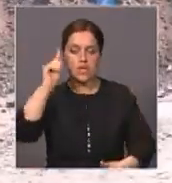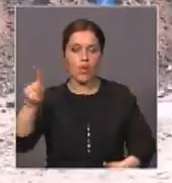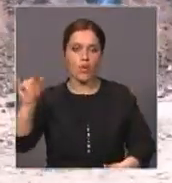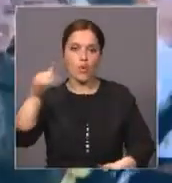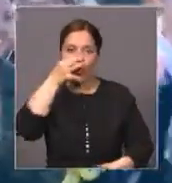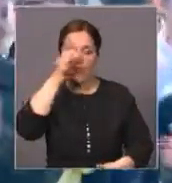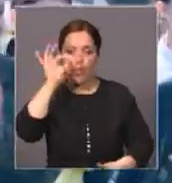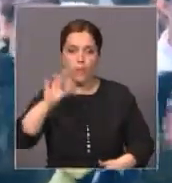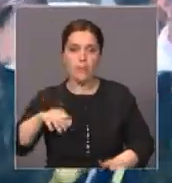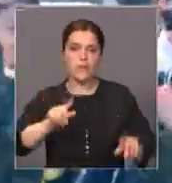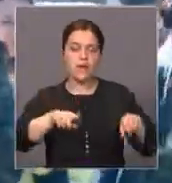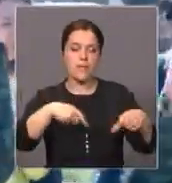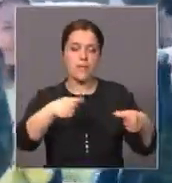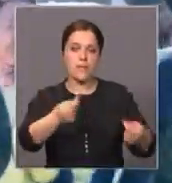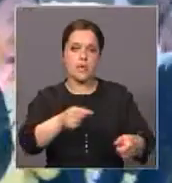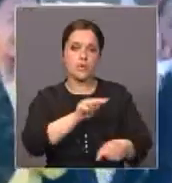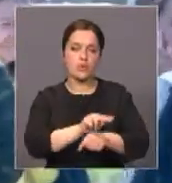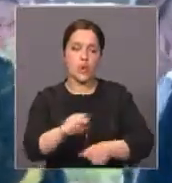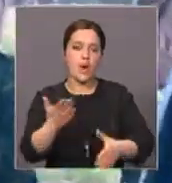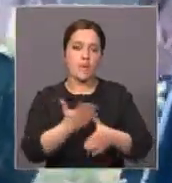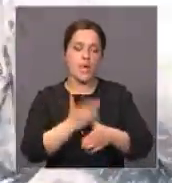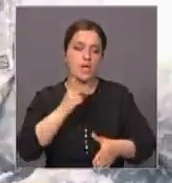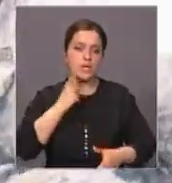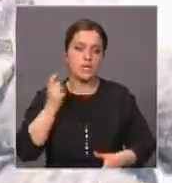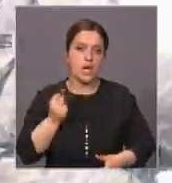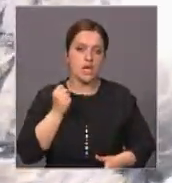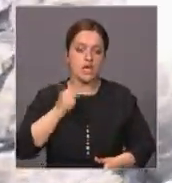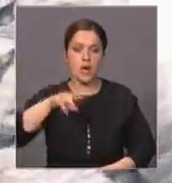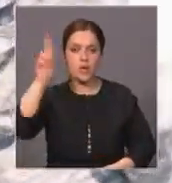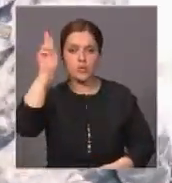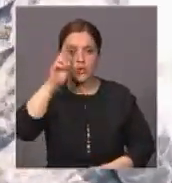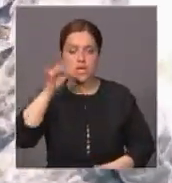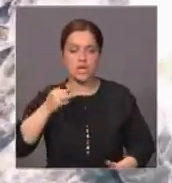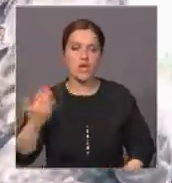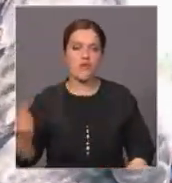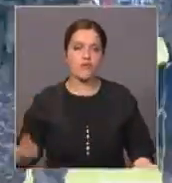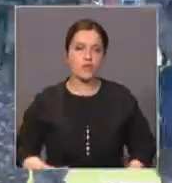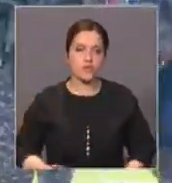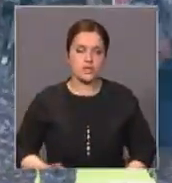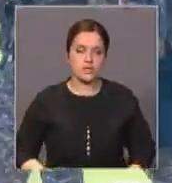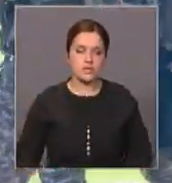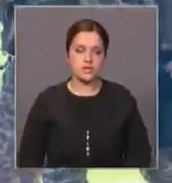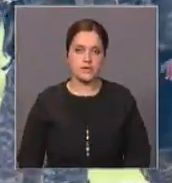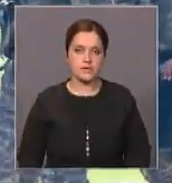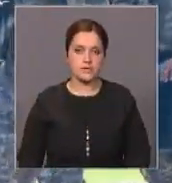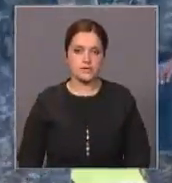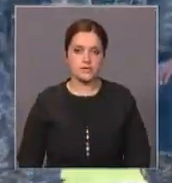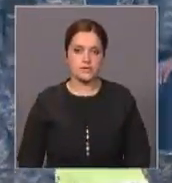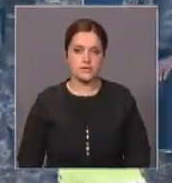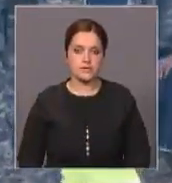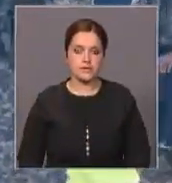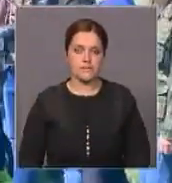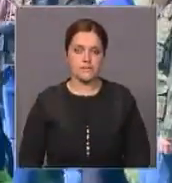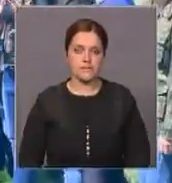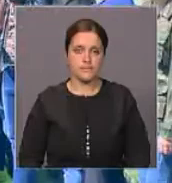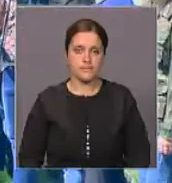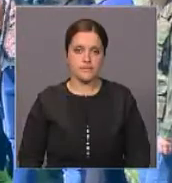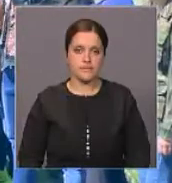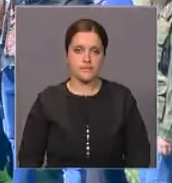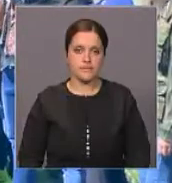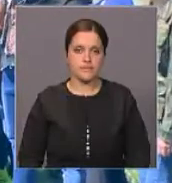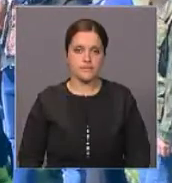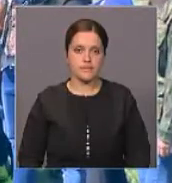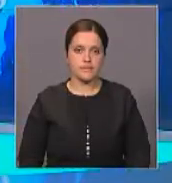которые передают ветераны, помогают солдатам не только на учениях, но и в жизни. Адельхан Сахариол, Жасбой Басунов, Алматинская